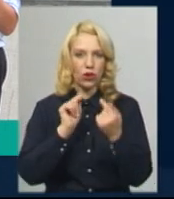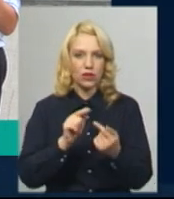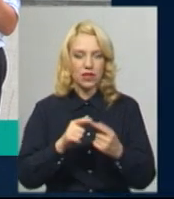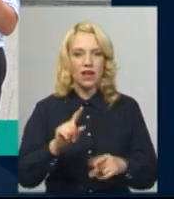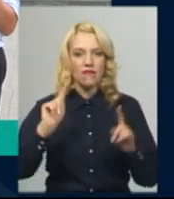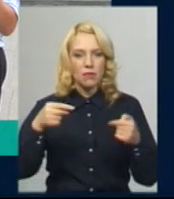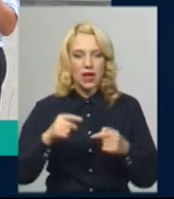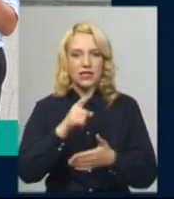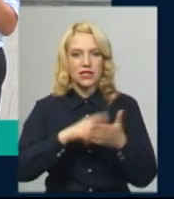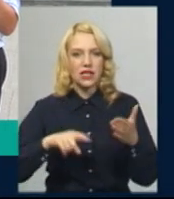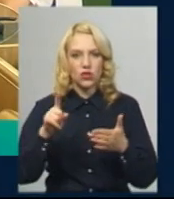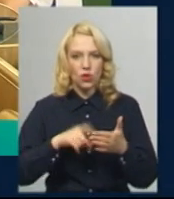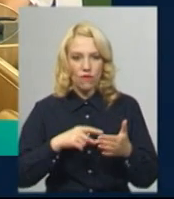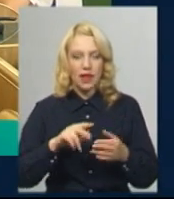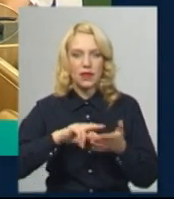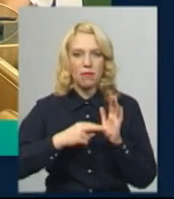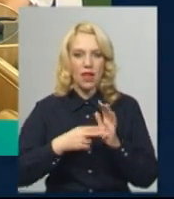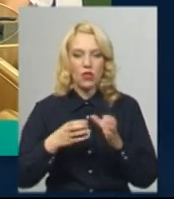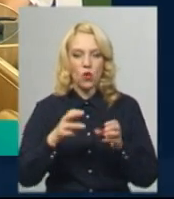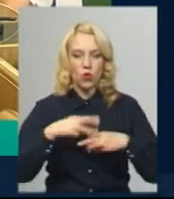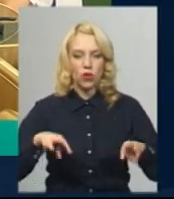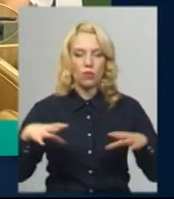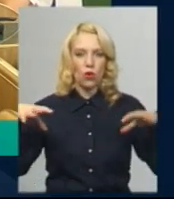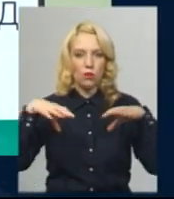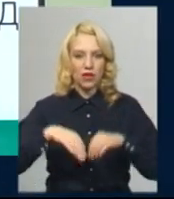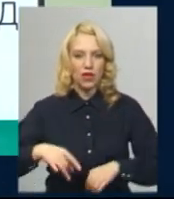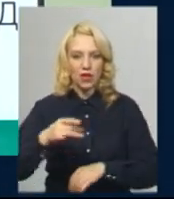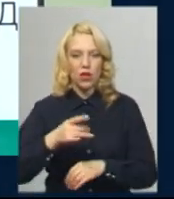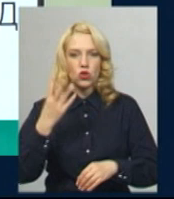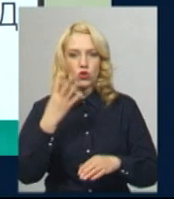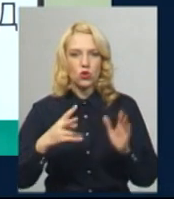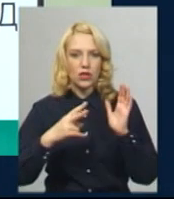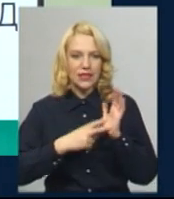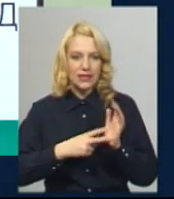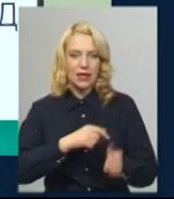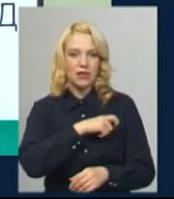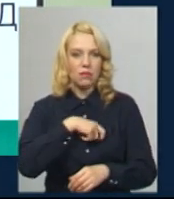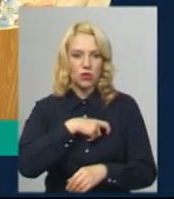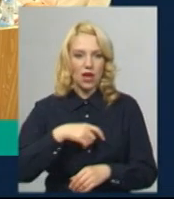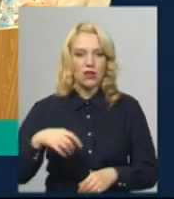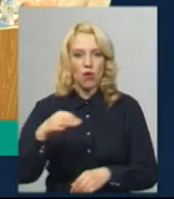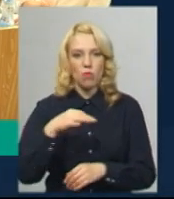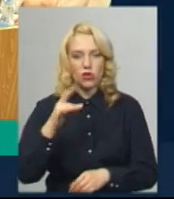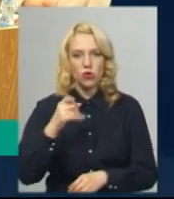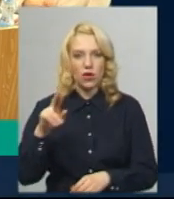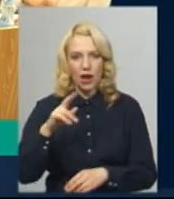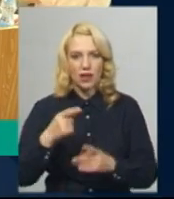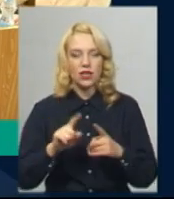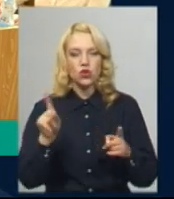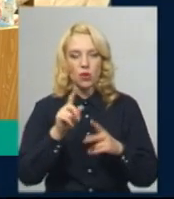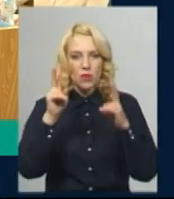скасувати план уряду про об'єднання районів. 47 депутатів Хмельницької обласної ради підтримали звернення до центральної влади, аби ті переглянули